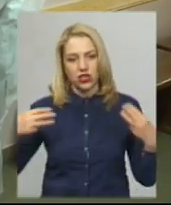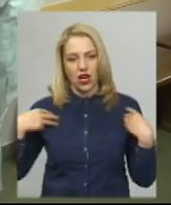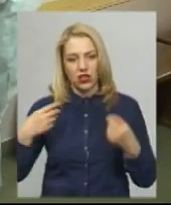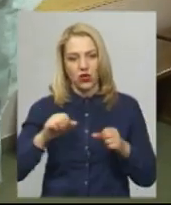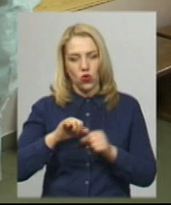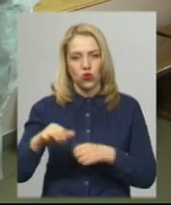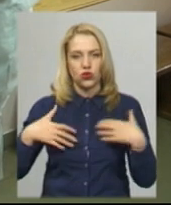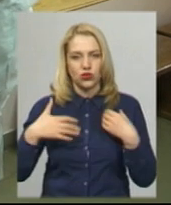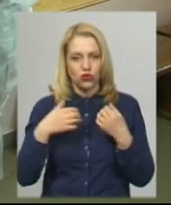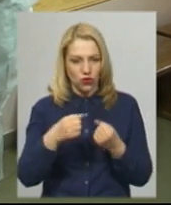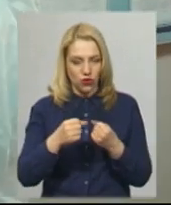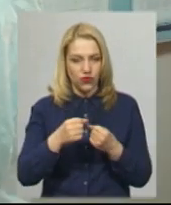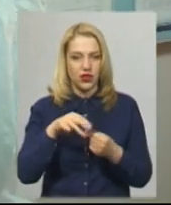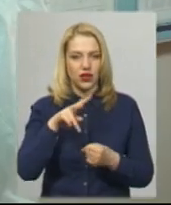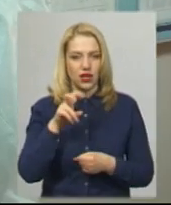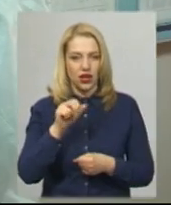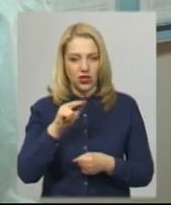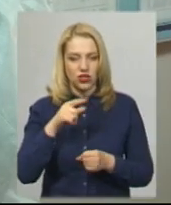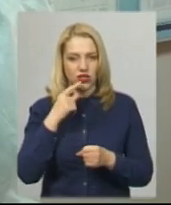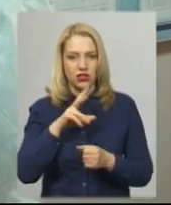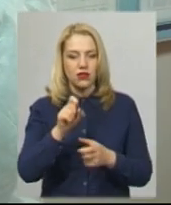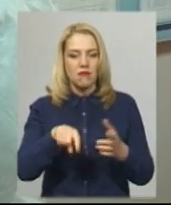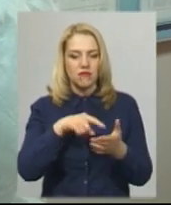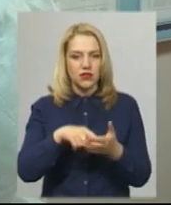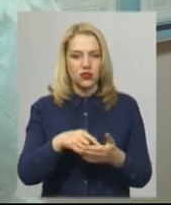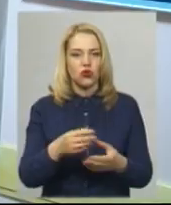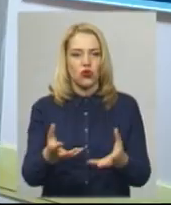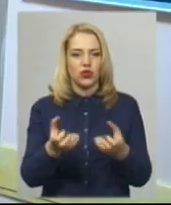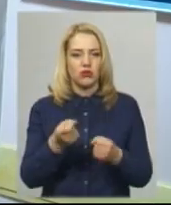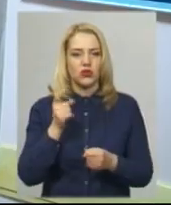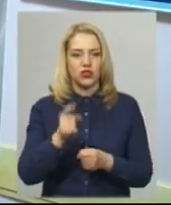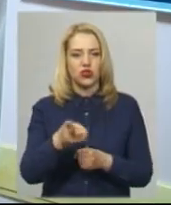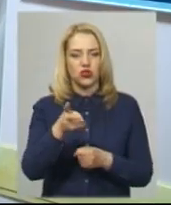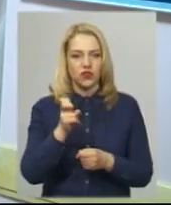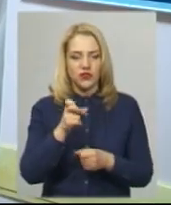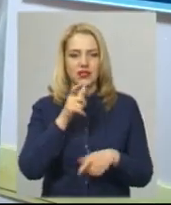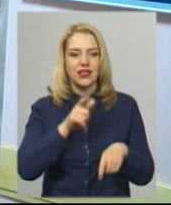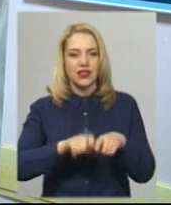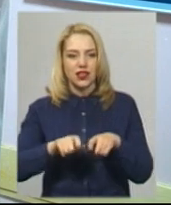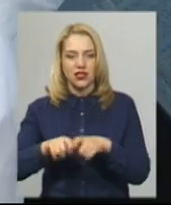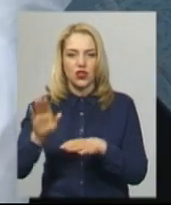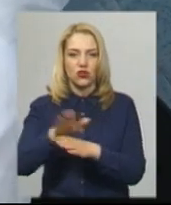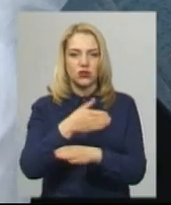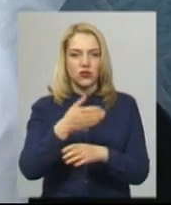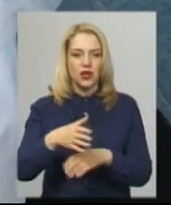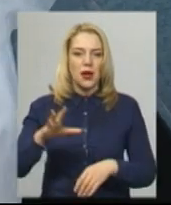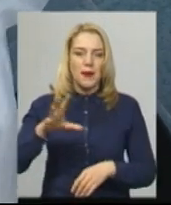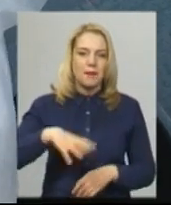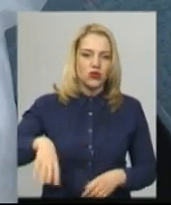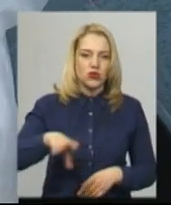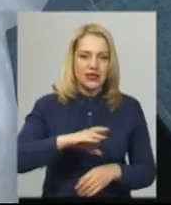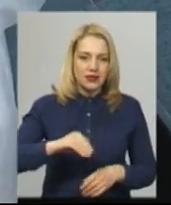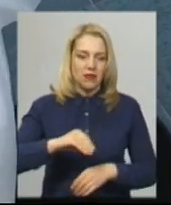ради Борис Ткач каже, на місто отримали 1200 тестів, розподілили їх поміж всіма лікувальними закладами Хмельницького, окрім